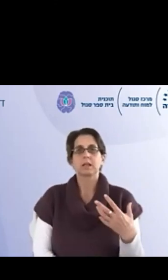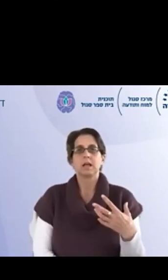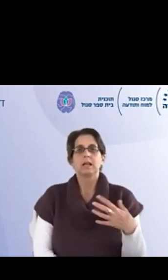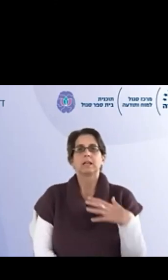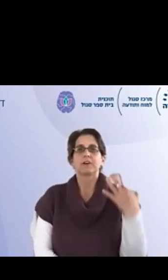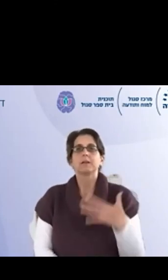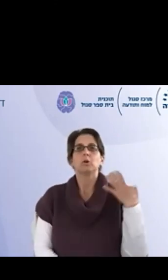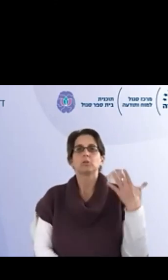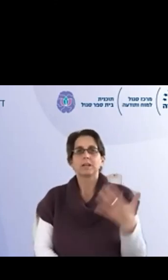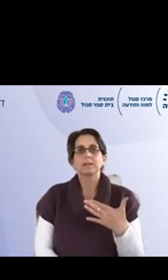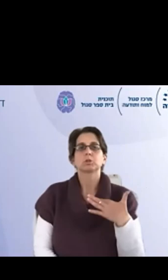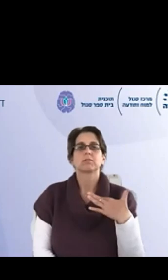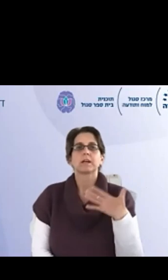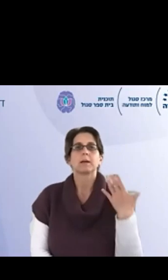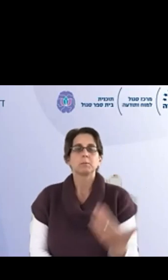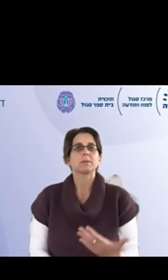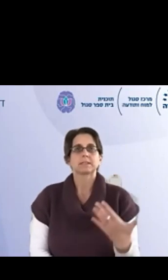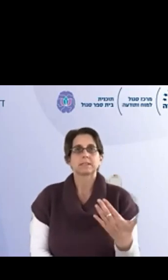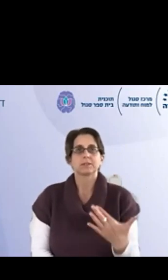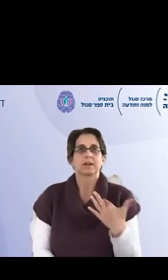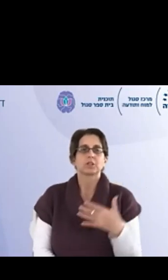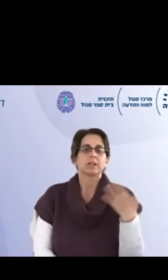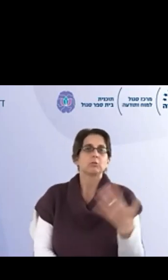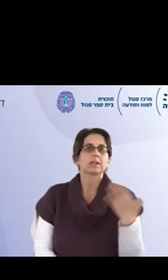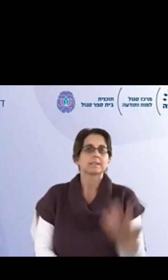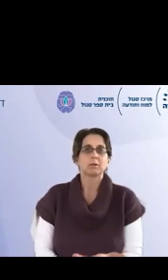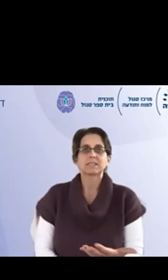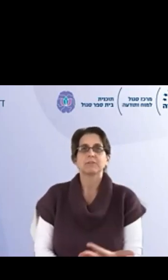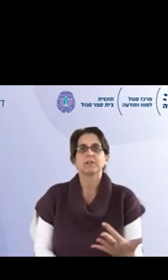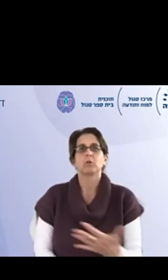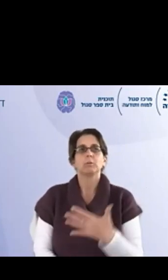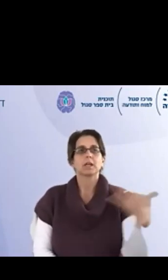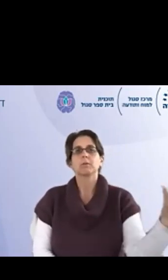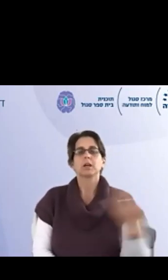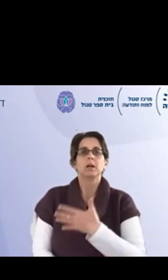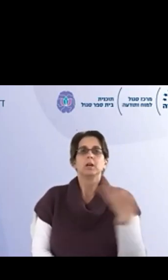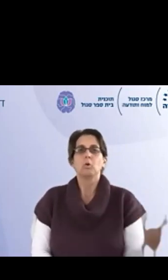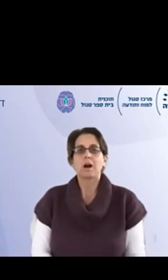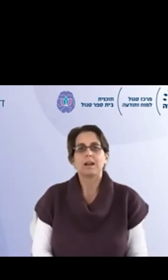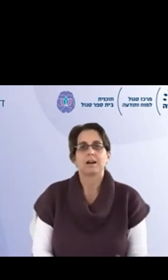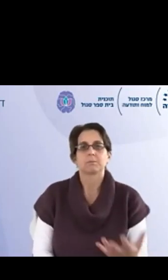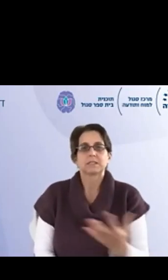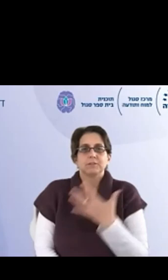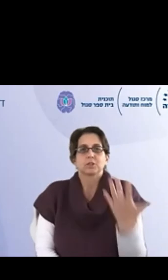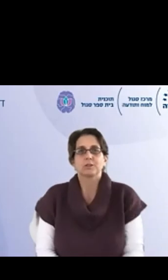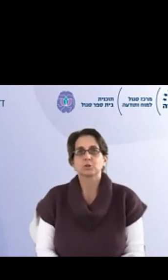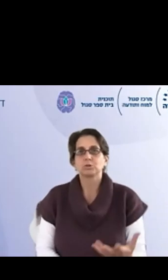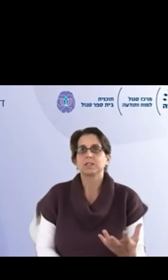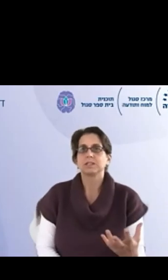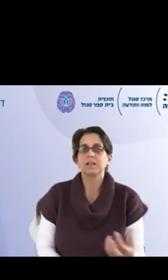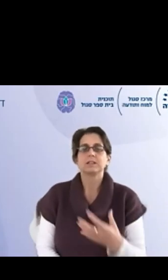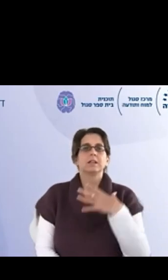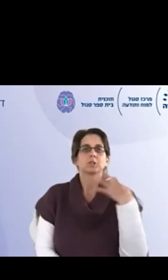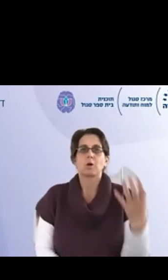התוכנית, לדברים אותנטיים, שכבר קיימים בבית הספר, כי הרי כשאנחנו נכנסים לבית הספר, אנחנו לא מגיעים ללוח חלק, בית הספר יש לו